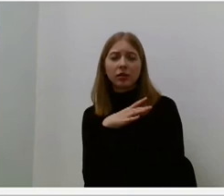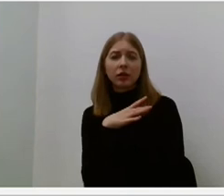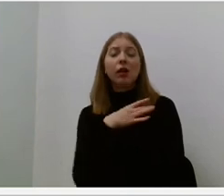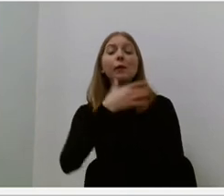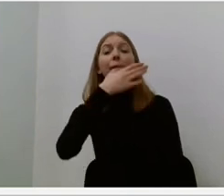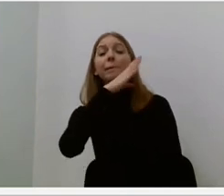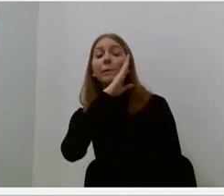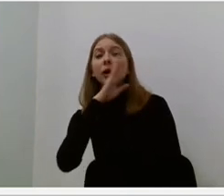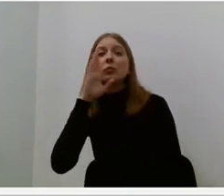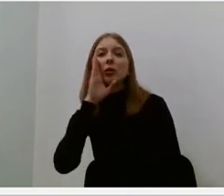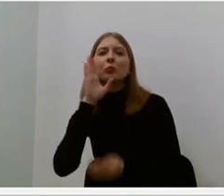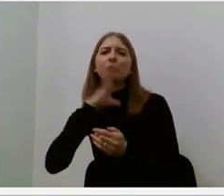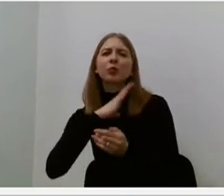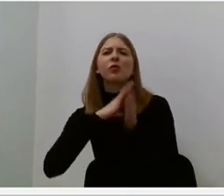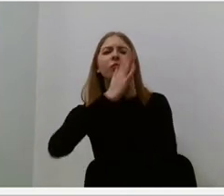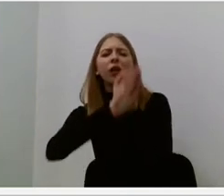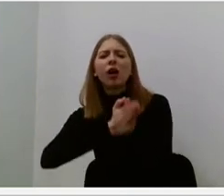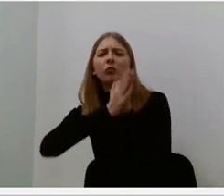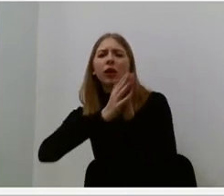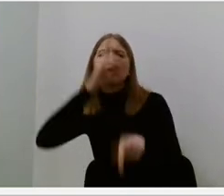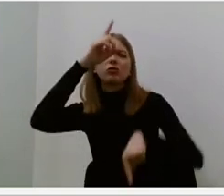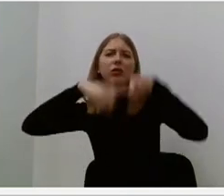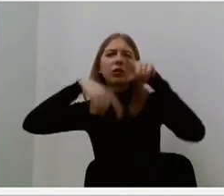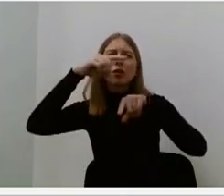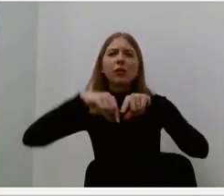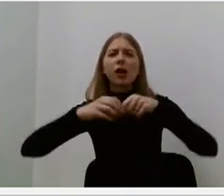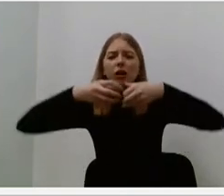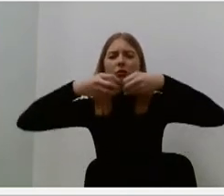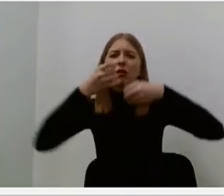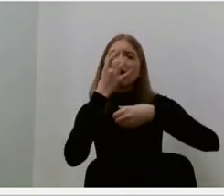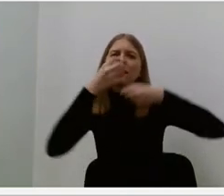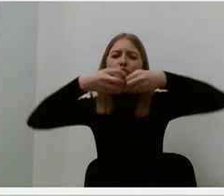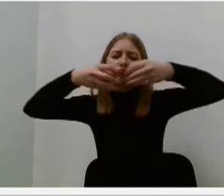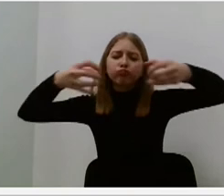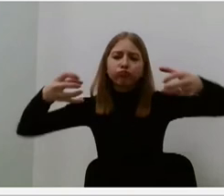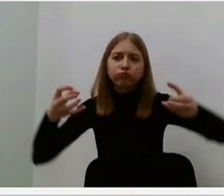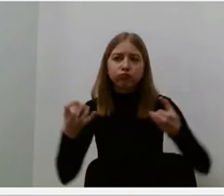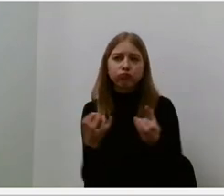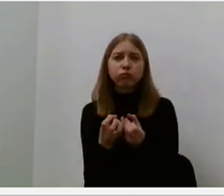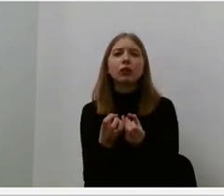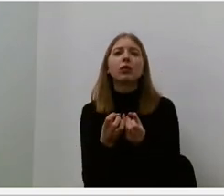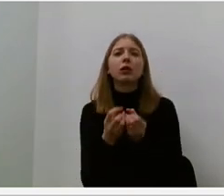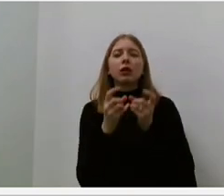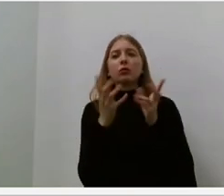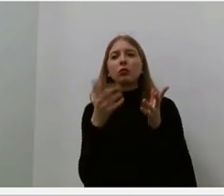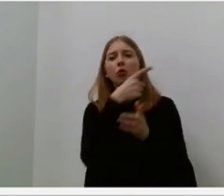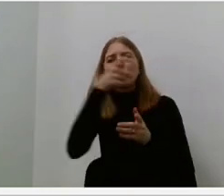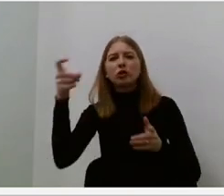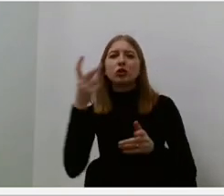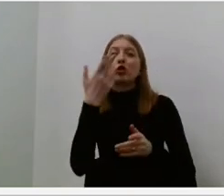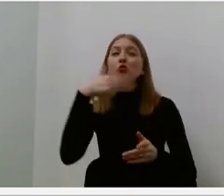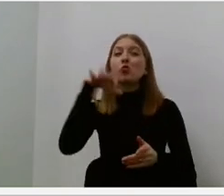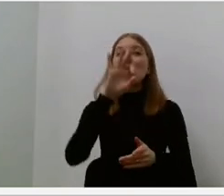buvo prašiusi gėminaičių, kad užsakytų vainikus, užrašais nuo Marijos, nuo anūkių,